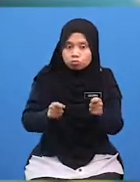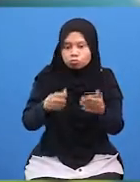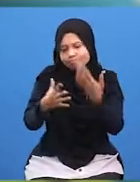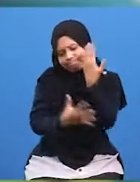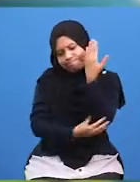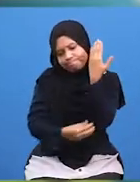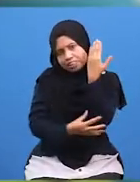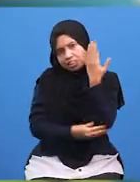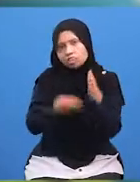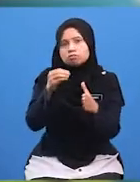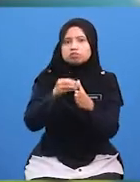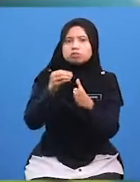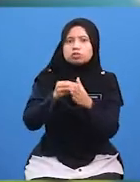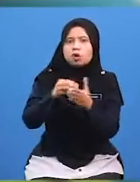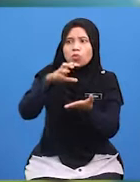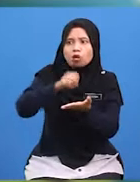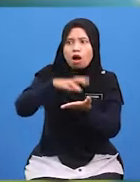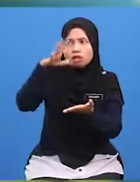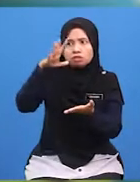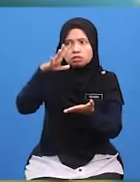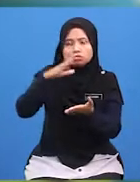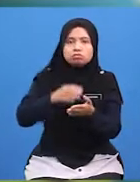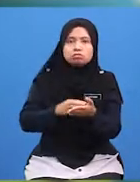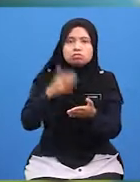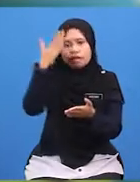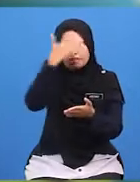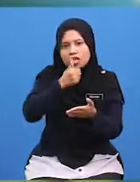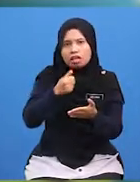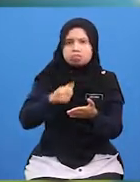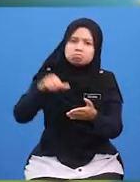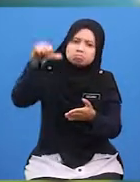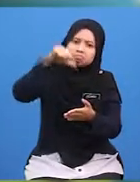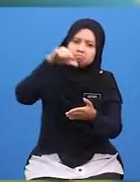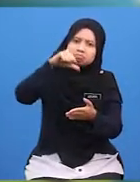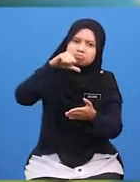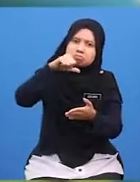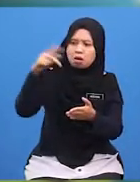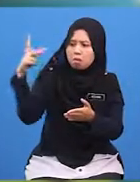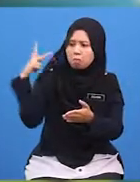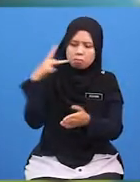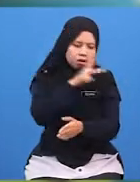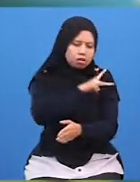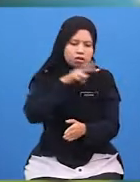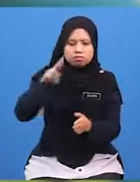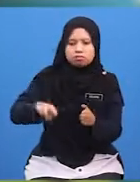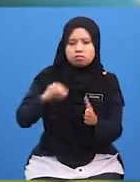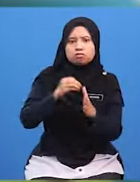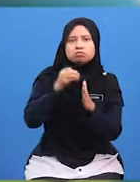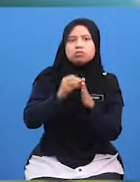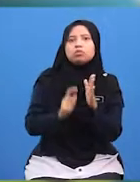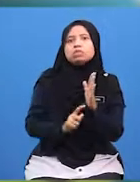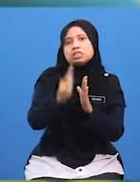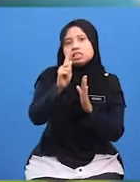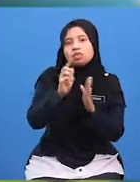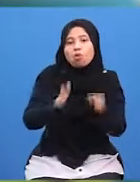atau kaya Hodoh atau cantik Berpangkat rendah atau tinggi Bukan